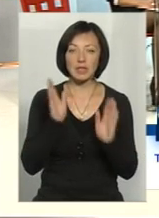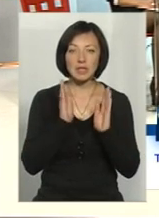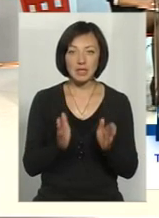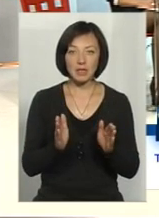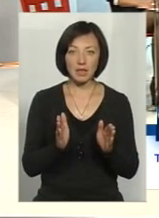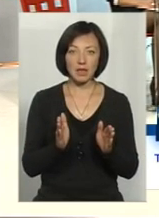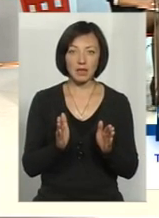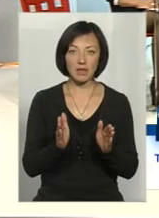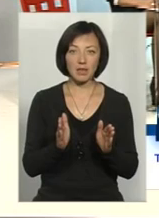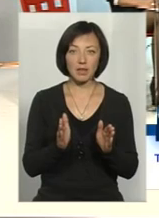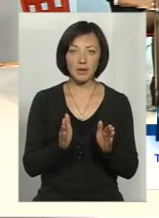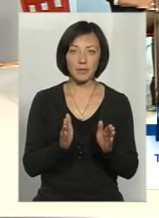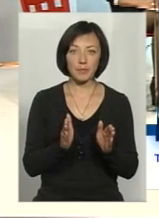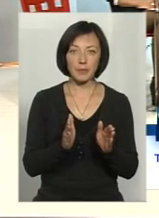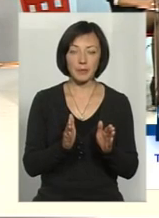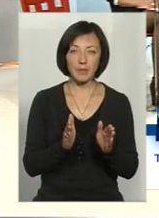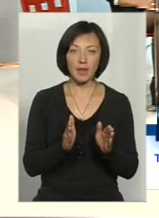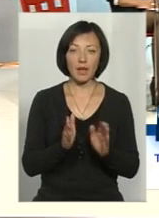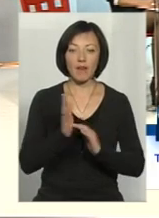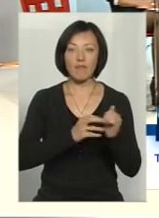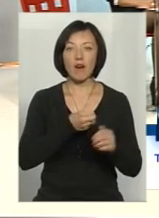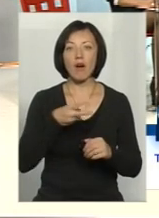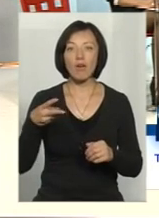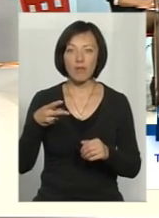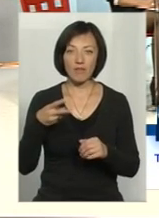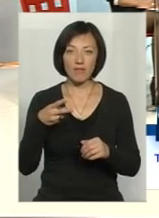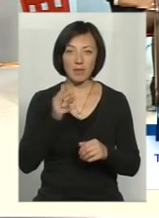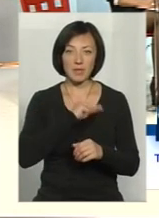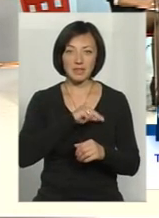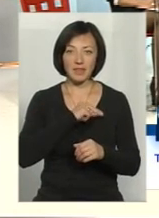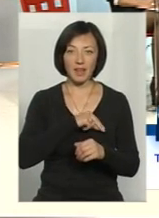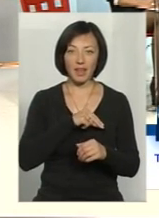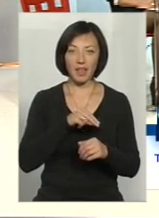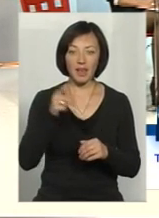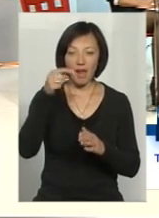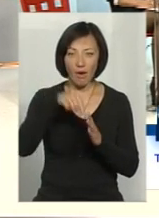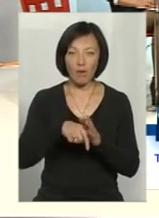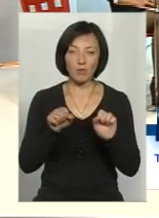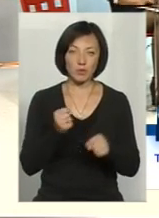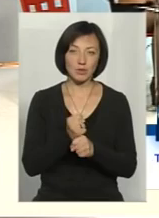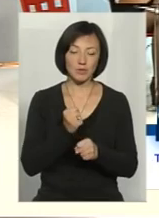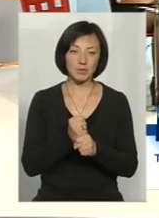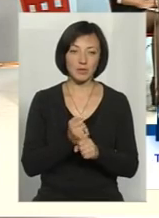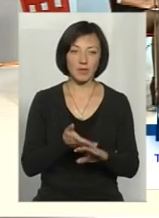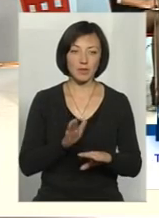досить такі фахові геологи можуть сказати. то, наскільки це може бути середження? Це